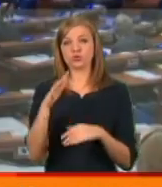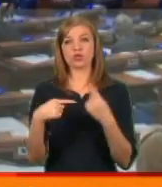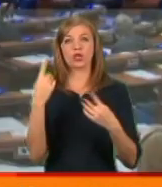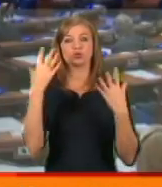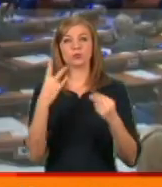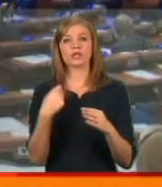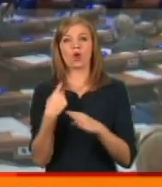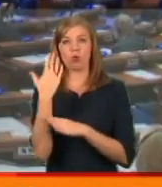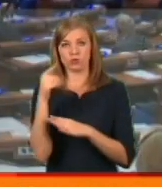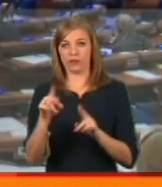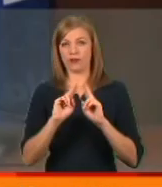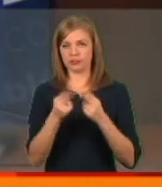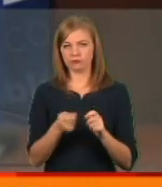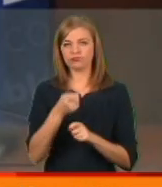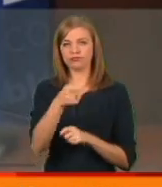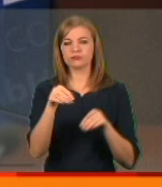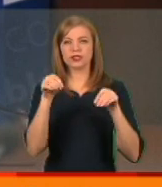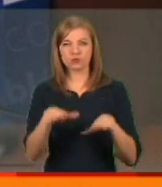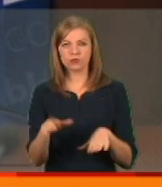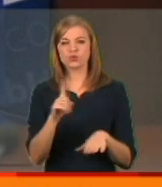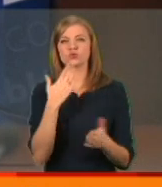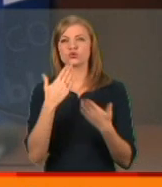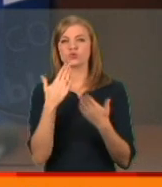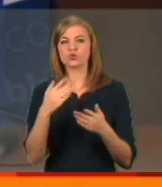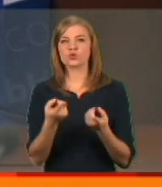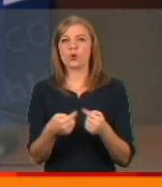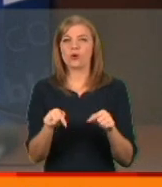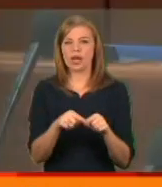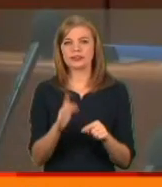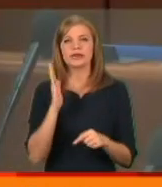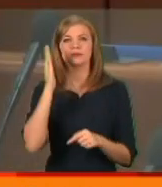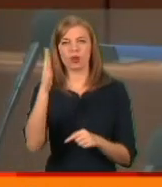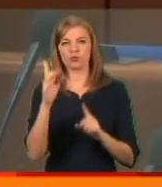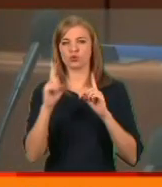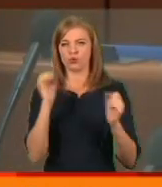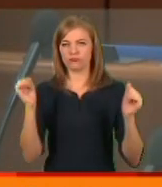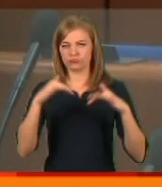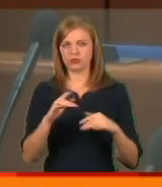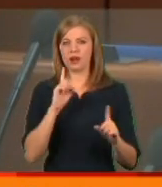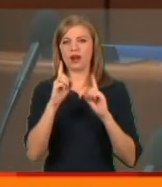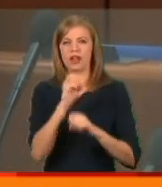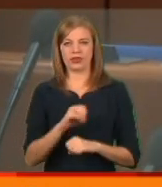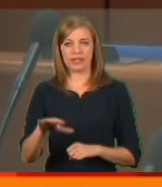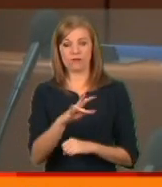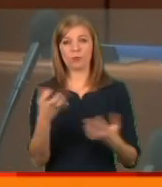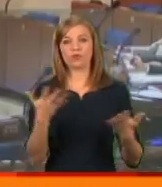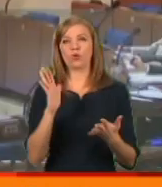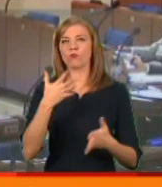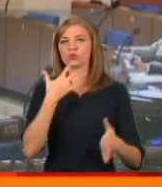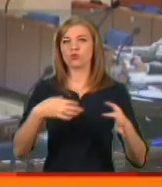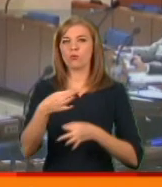дня на голосування асамблеї подали резолюцію, яка стосується організації майбутнього саміту Ради Європи, на якому